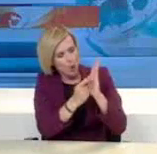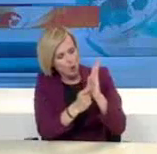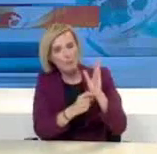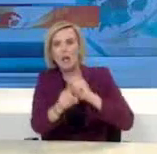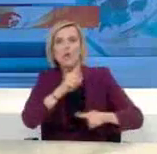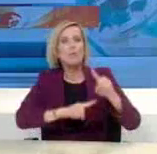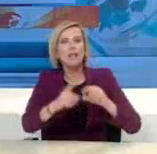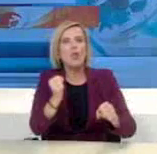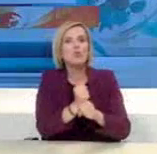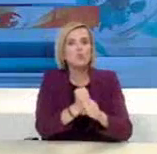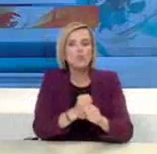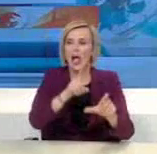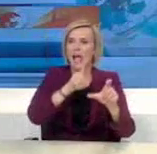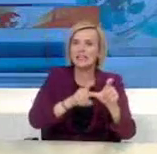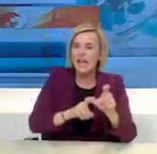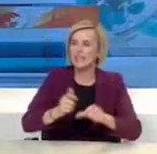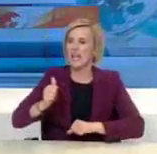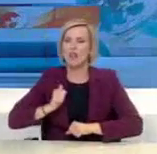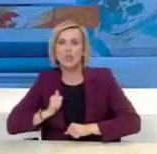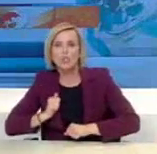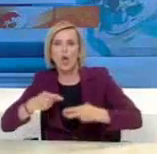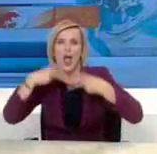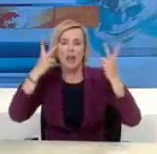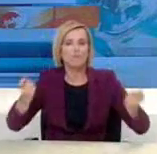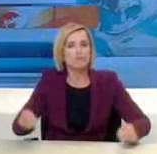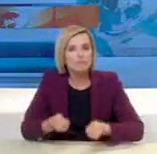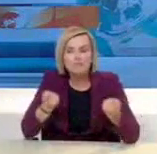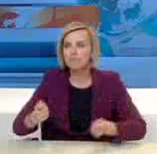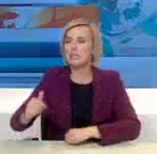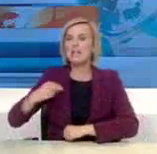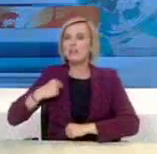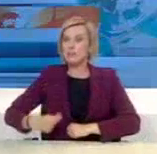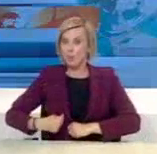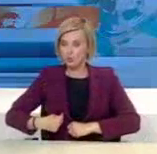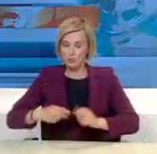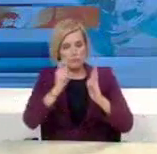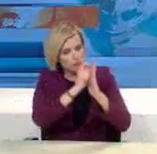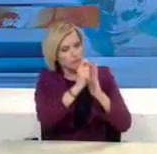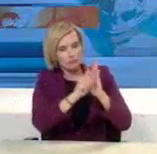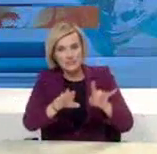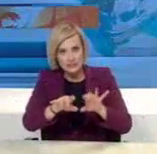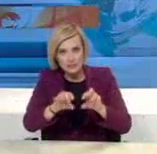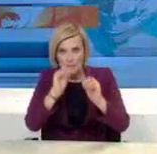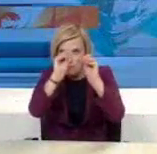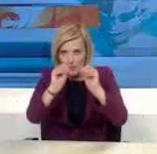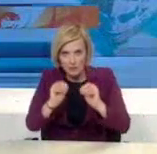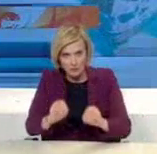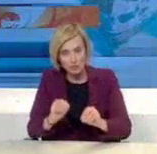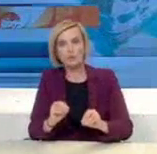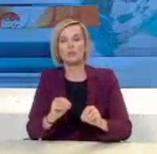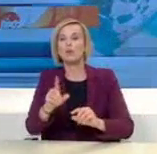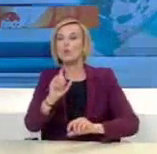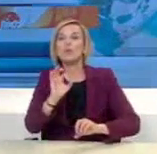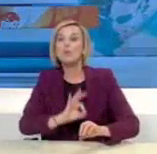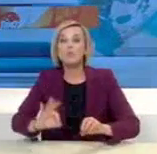σε περίπτωση νομικού προσώπου ή σε περίπτωση ελεύθερη επαγγελματία ή αυτοαπασχολούμενο από τον ίδιο. Περιέχει τον οματεπώνυμο, τον